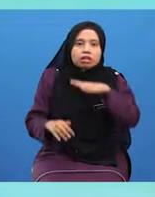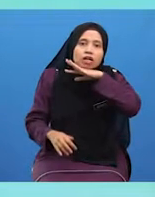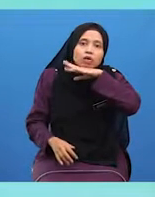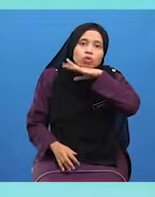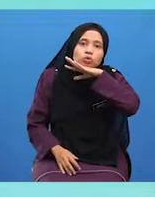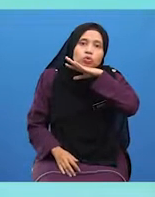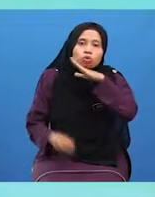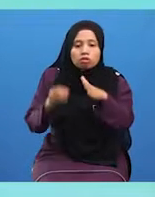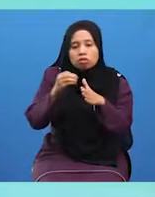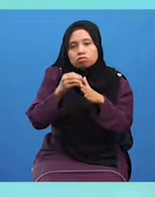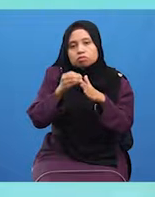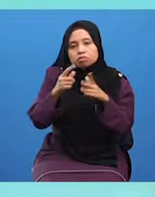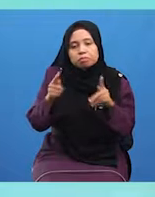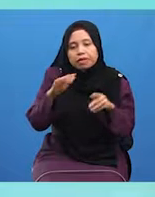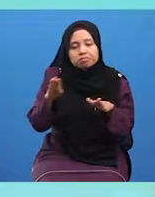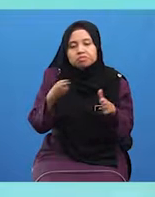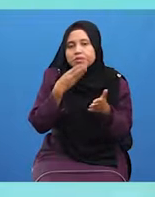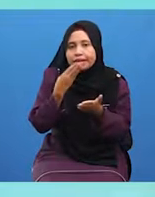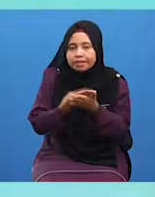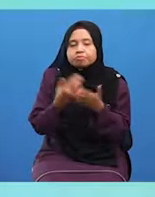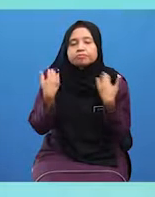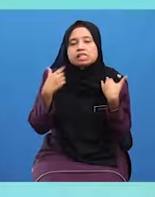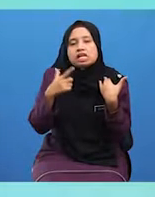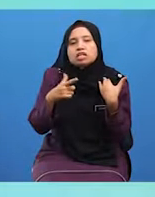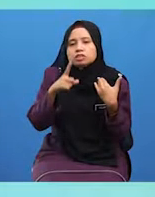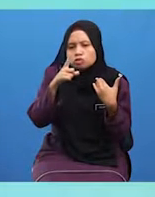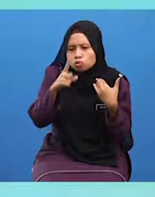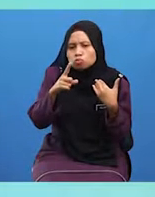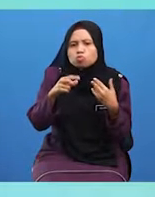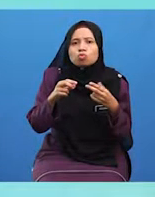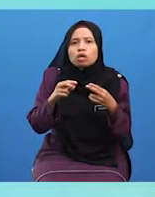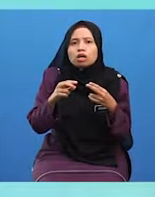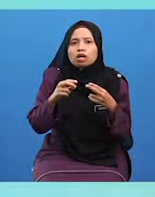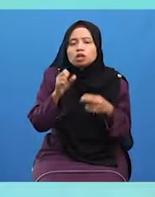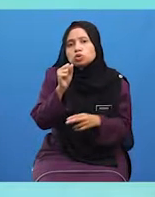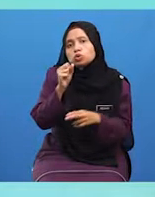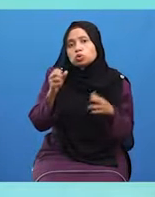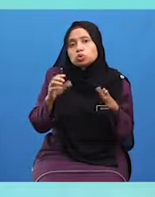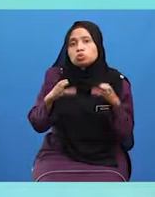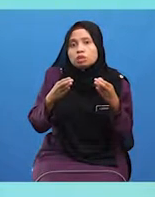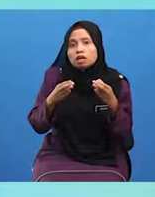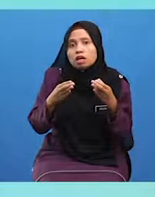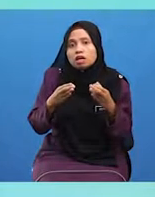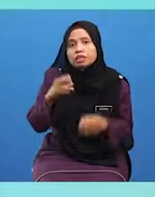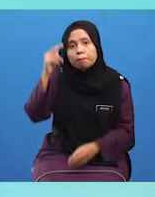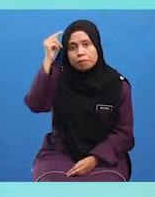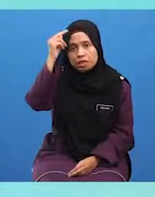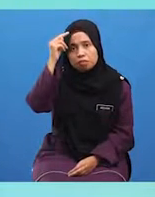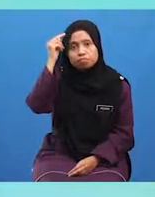Tempat Yang Tidak Elok Merupakan Salah Satu Sunnah Nabi Muhammad Sallallahu Alayhi Wassalam